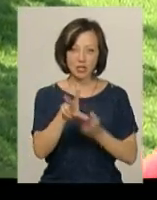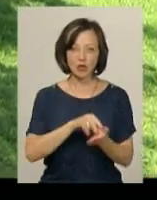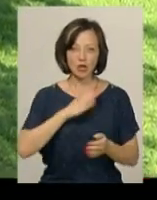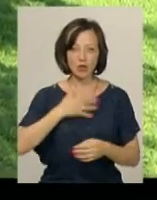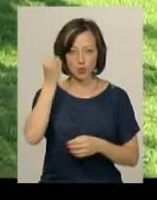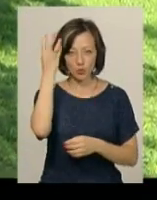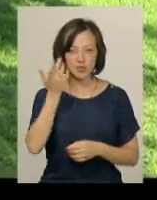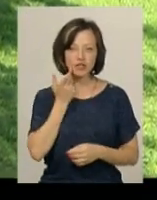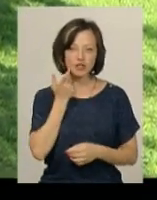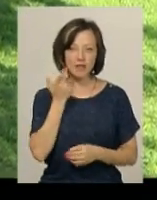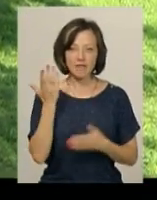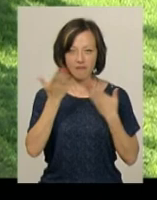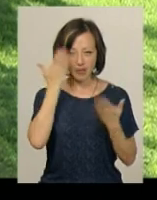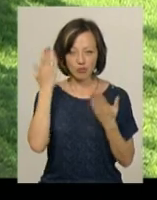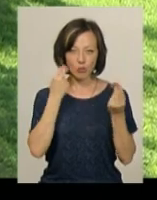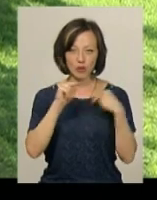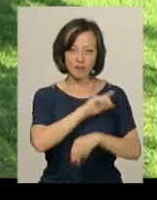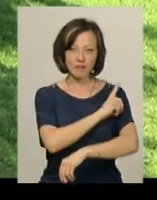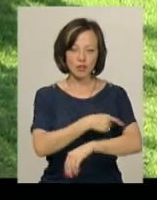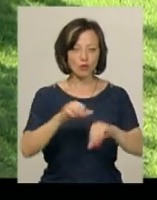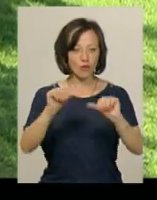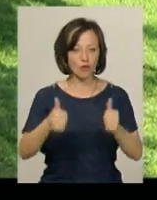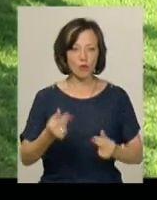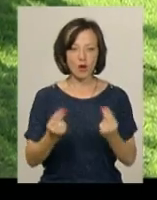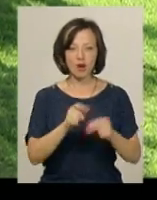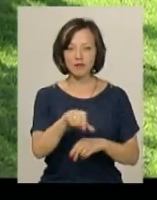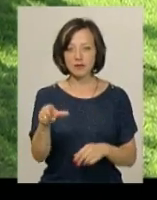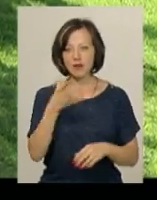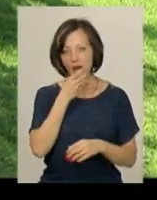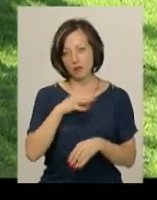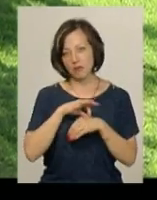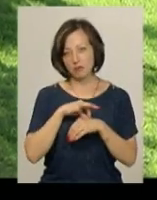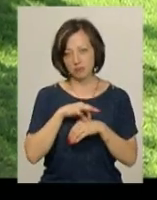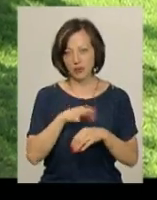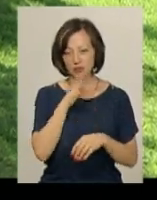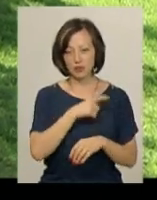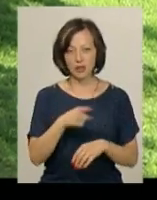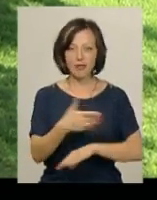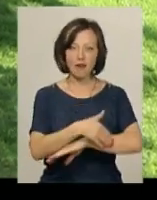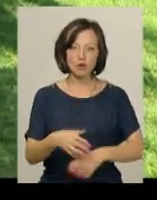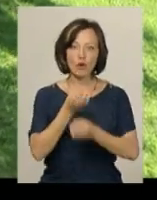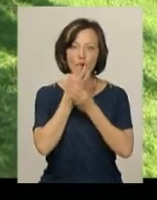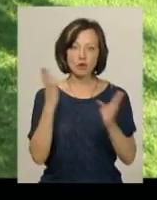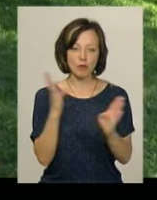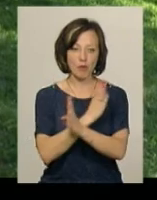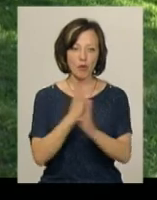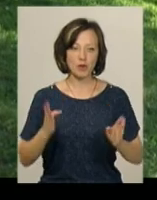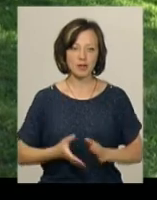завжди весело. А також поліпшує фізичну форму гравців. І гарно проведений час, коли на вулиці хороша погода.